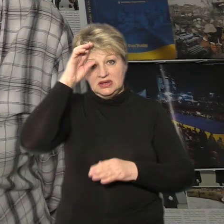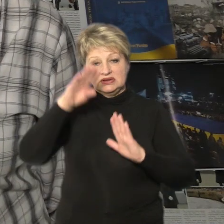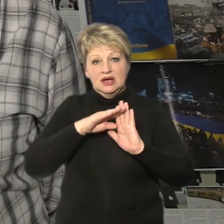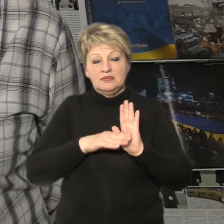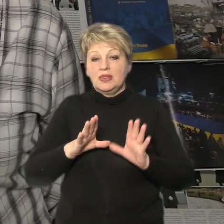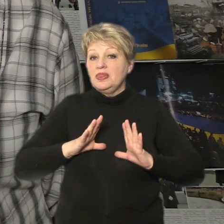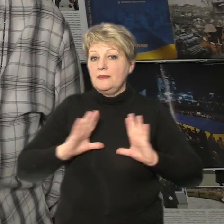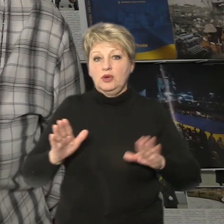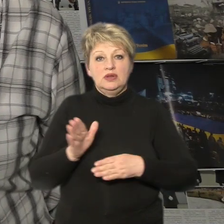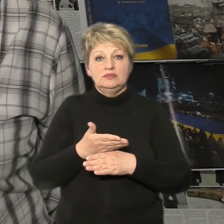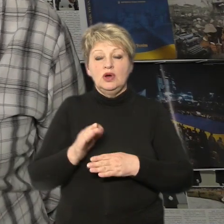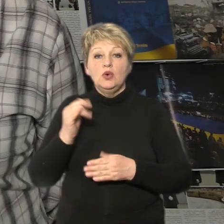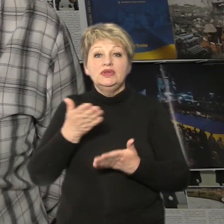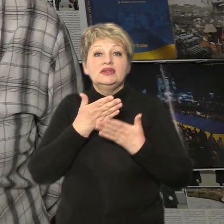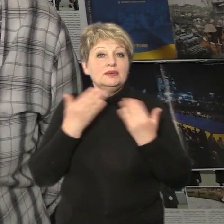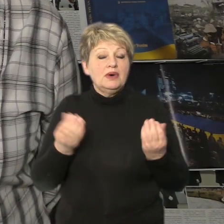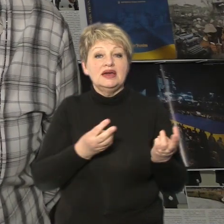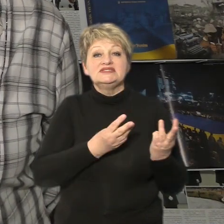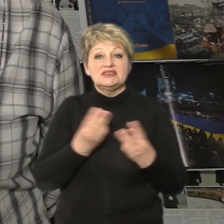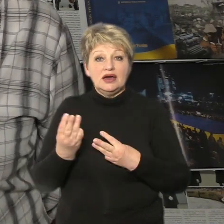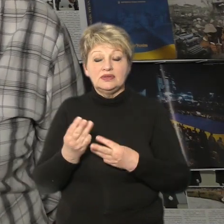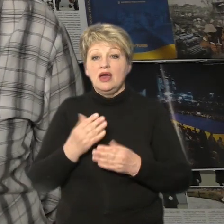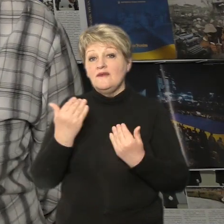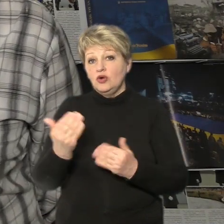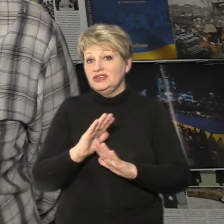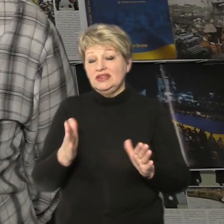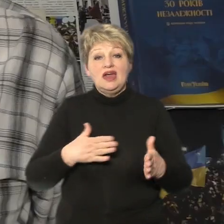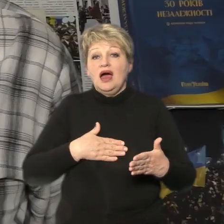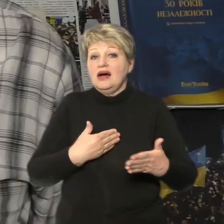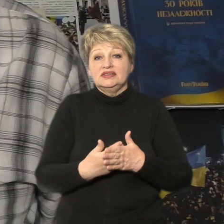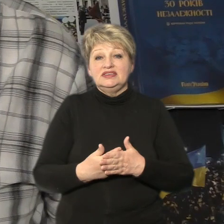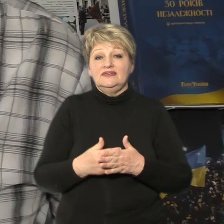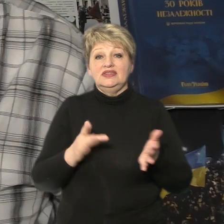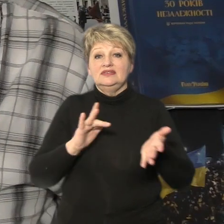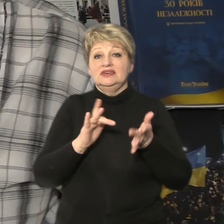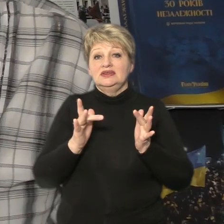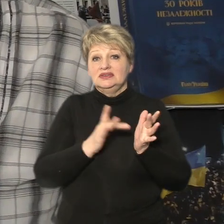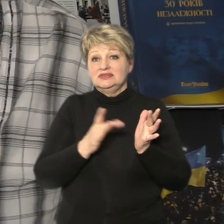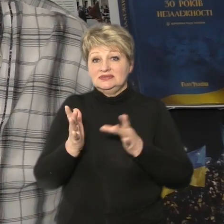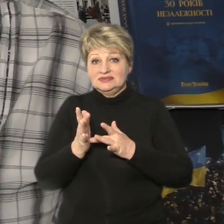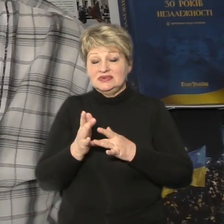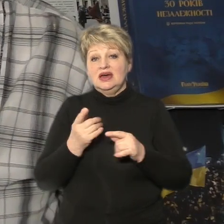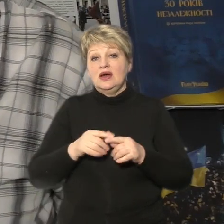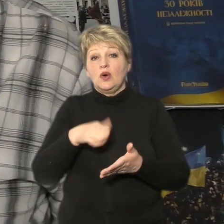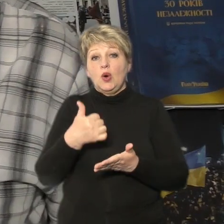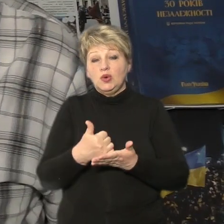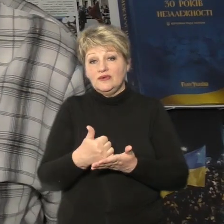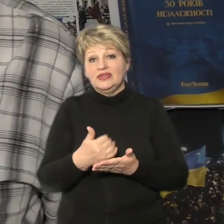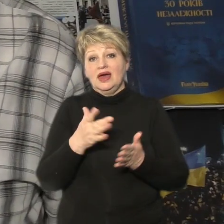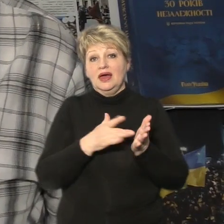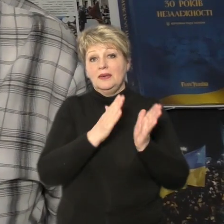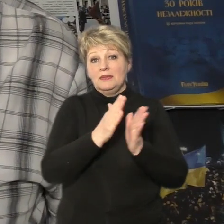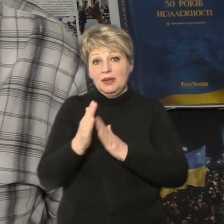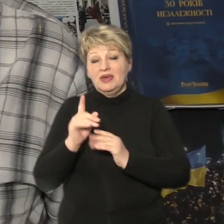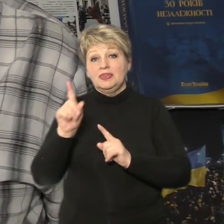розподілені, в них немає сайту, вони неактивні в соціальних мережах. Головна бібліотека їхня, яка в Зорівці, там